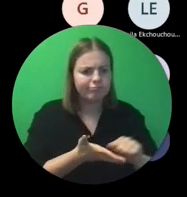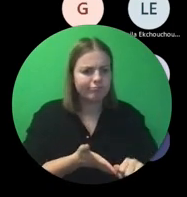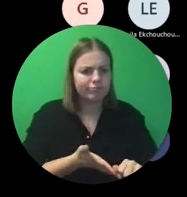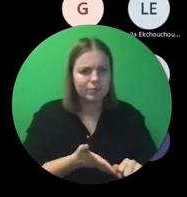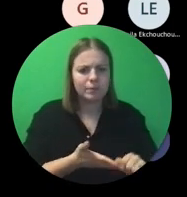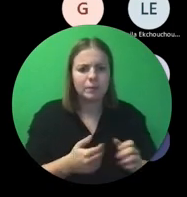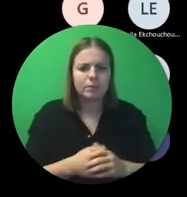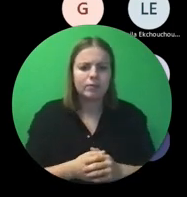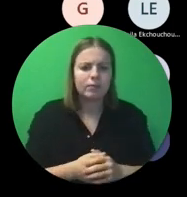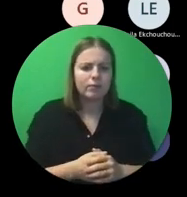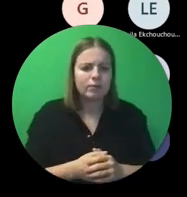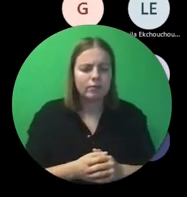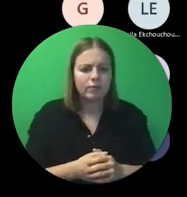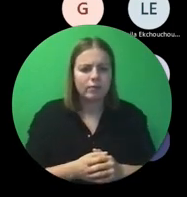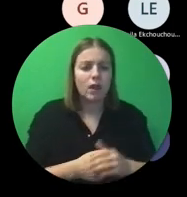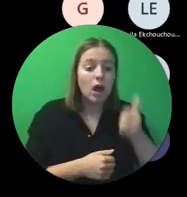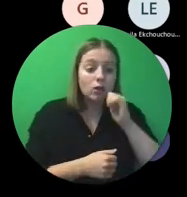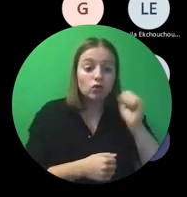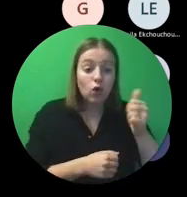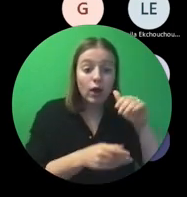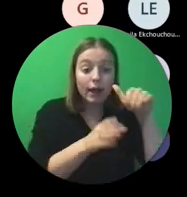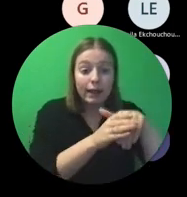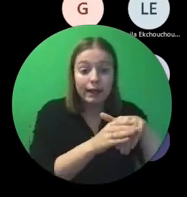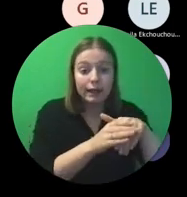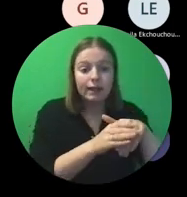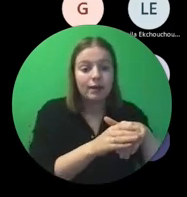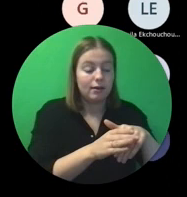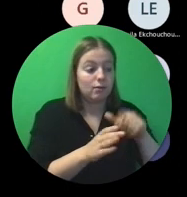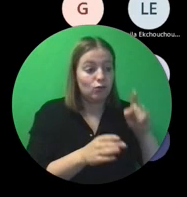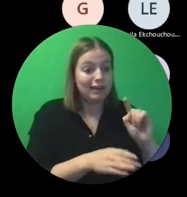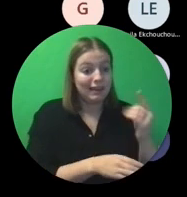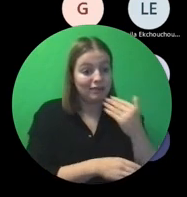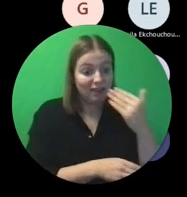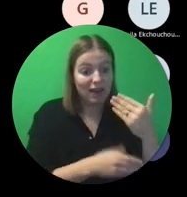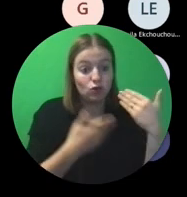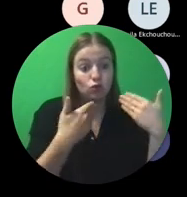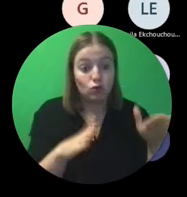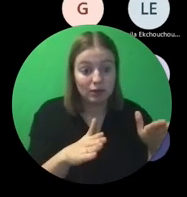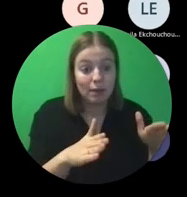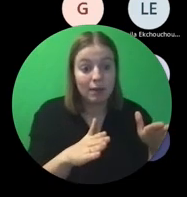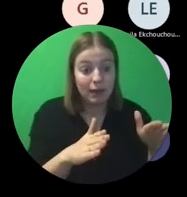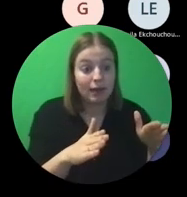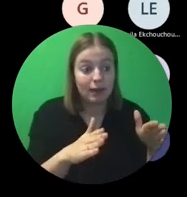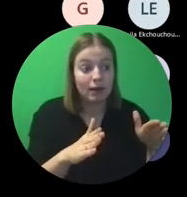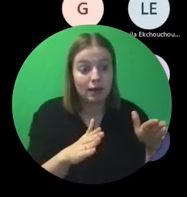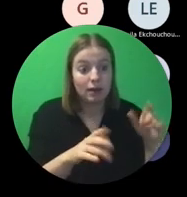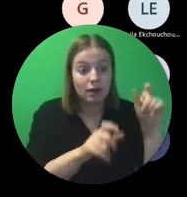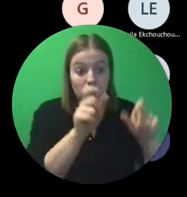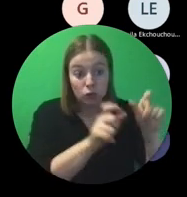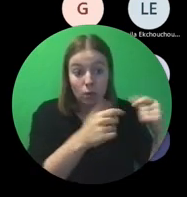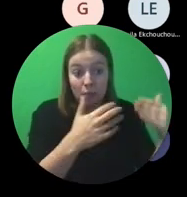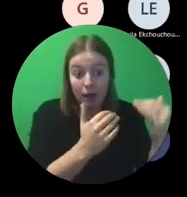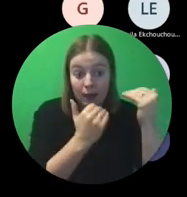Ik zou zeggen, zoveel mogelijk eruit zitten ze er toch in, dan zeker met toestemming van de personen in kwestie.